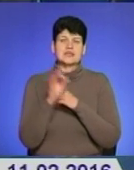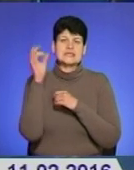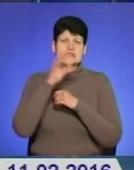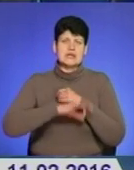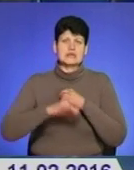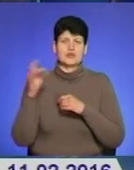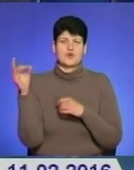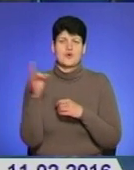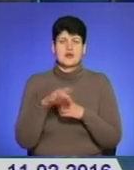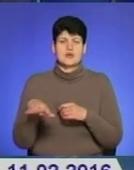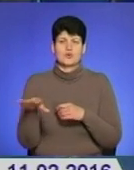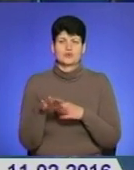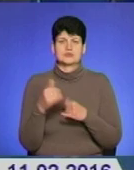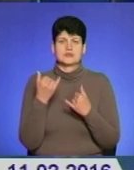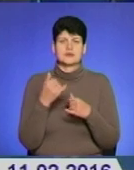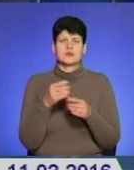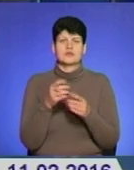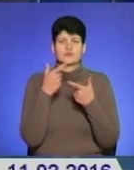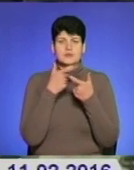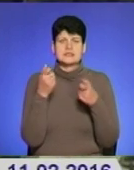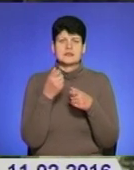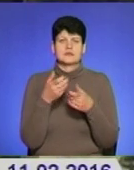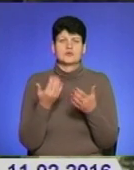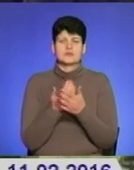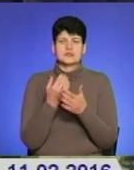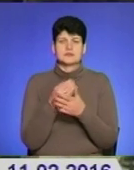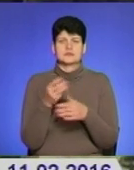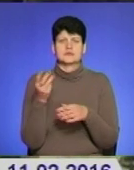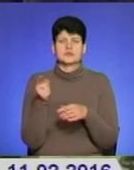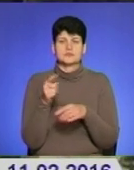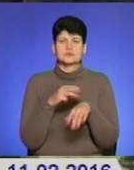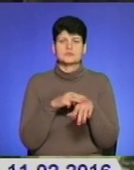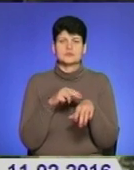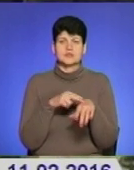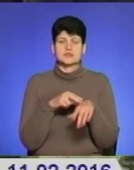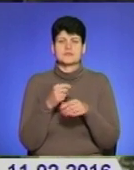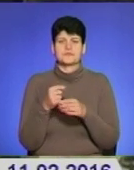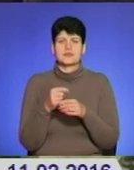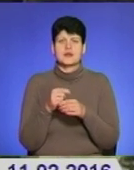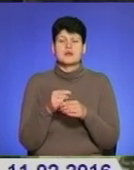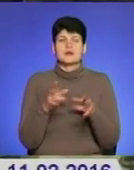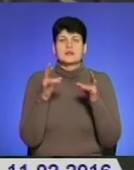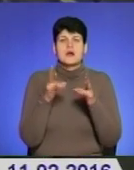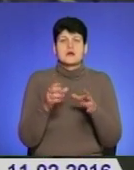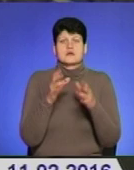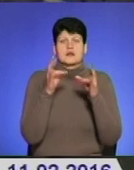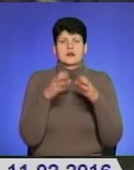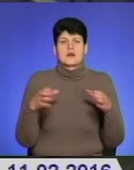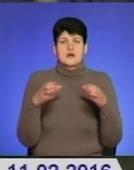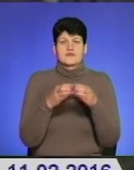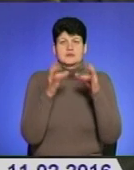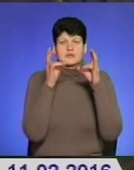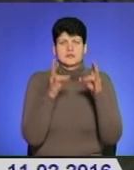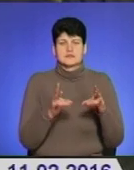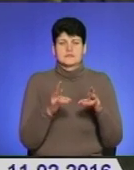Національної поліції України в Тернопільській області. На базі кафедри медицини катастроф і військової медицини Тернопільського